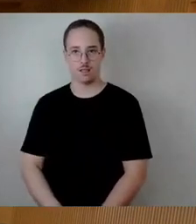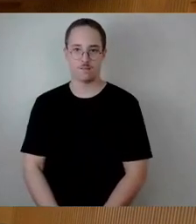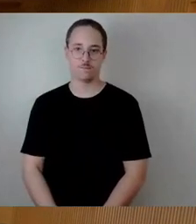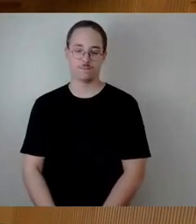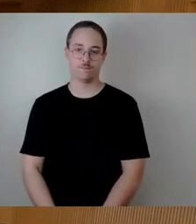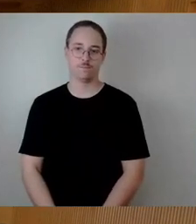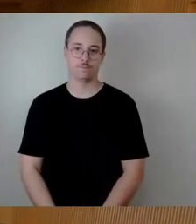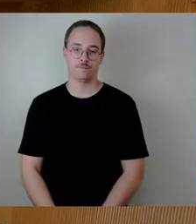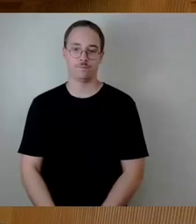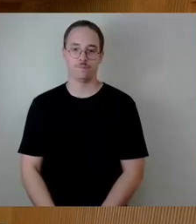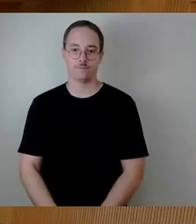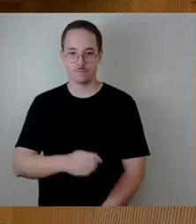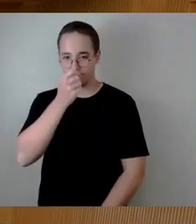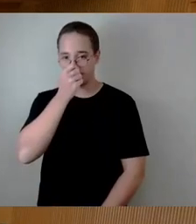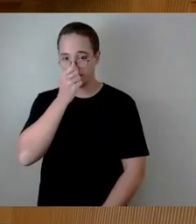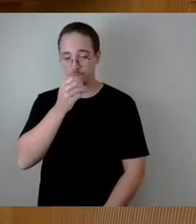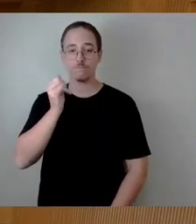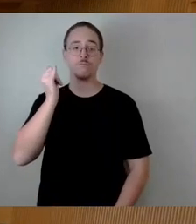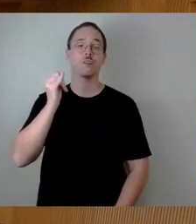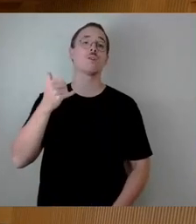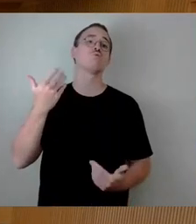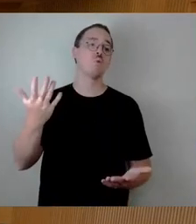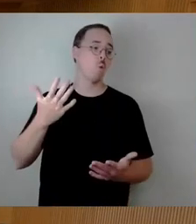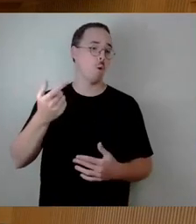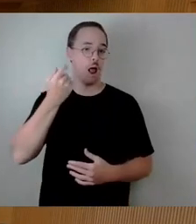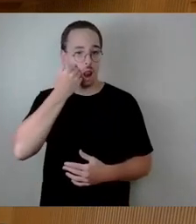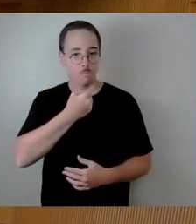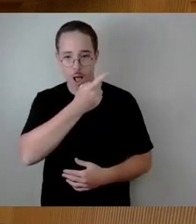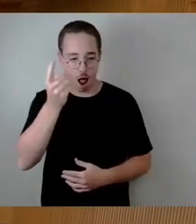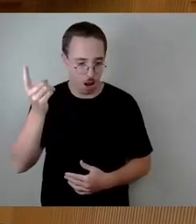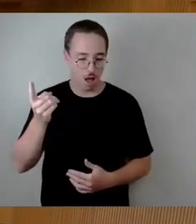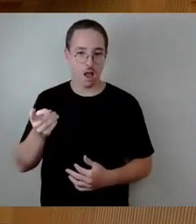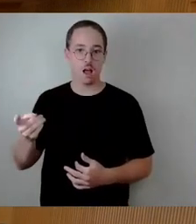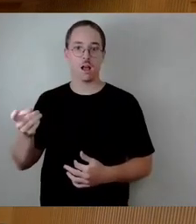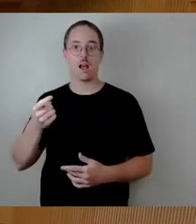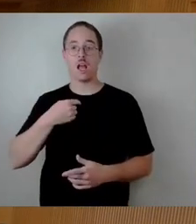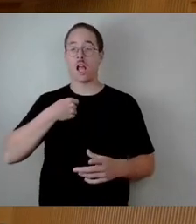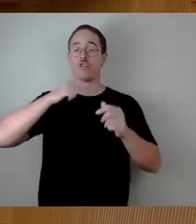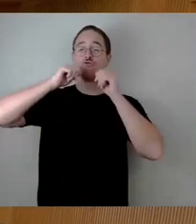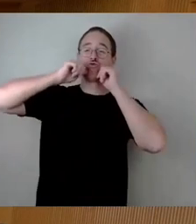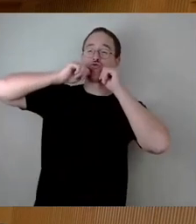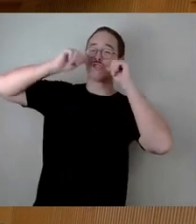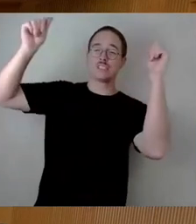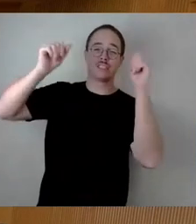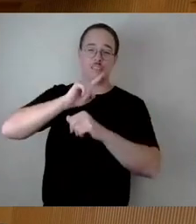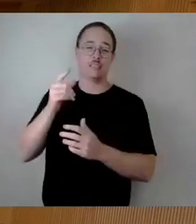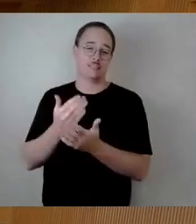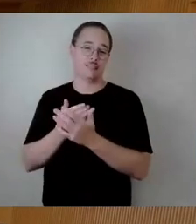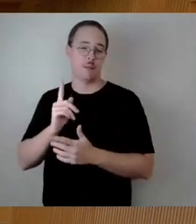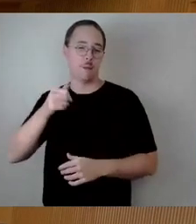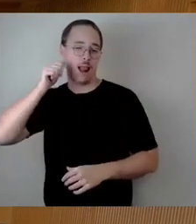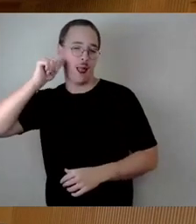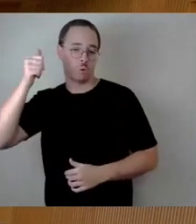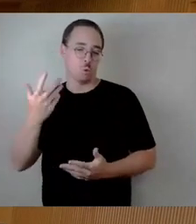Ja, meine Herrschaft, nur eine kleine Klarstellung, ich habe nicht geschrien, das wäre lauter gewesen. Ich muss eine meiner Fragen